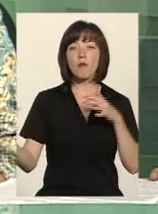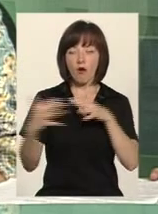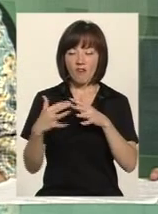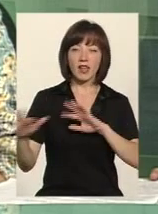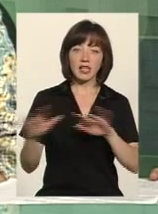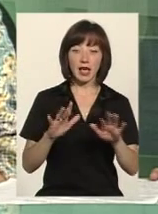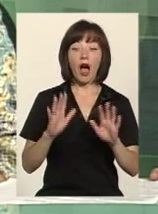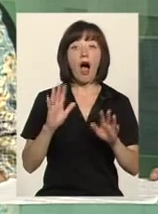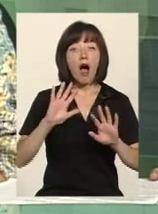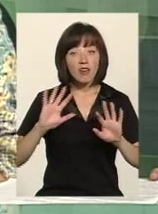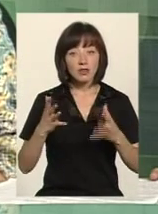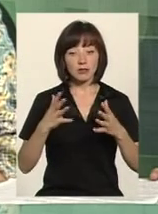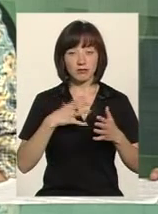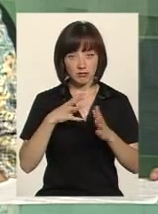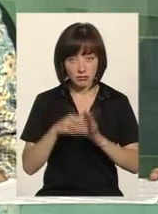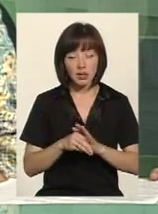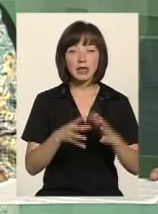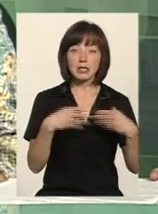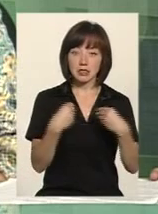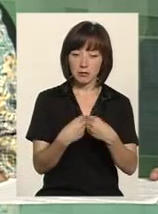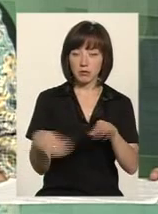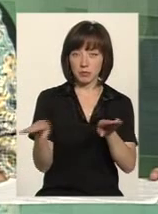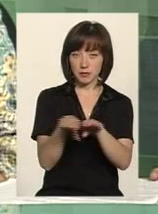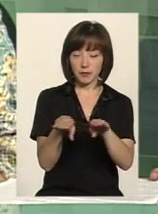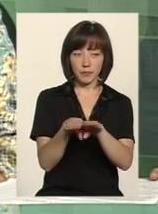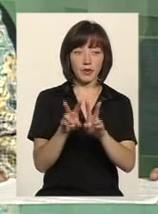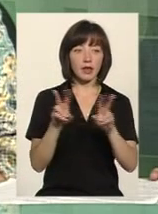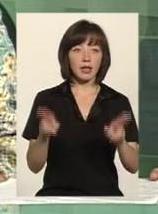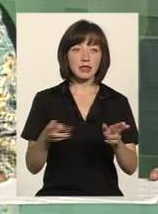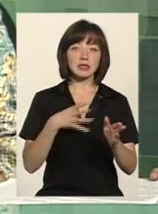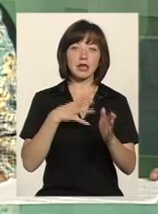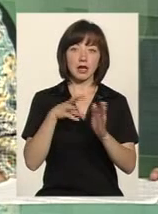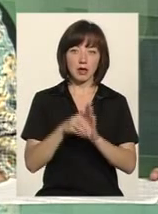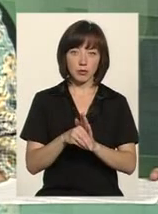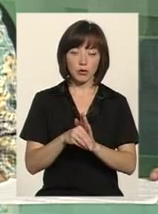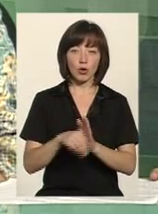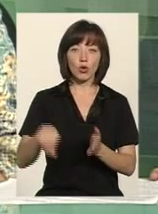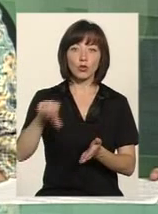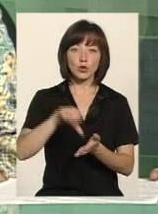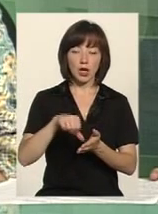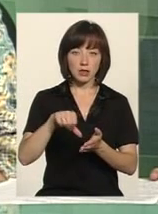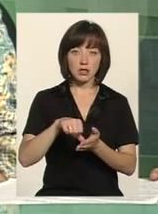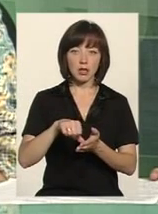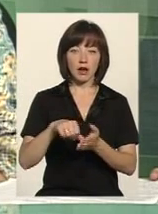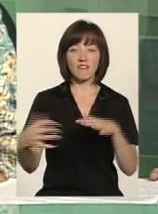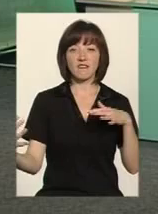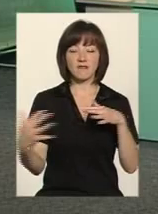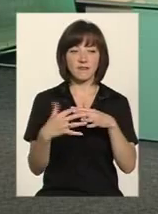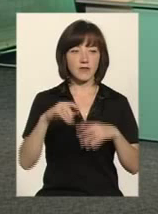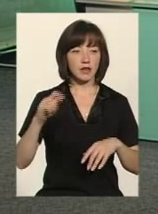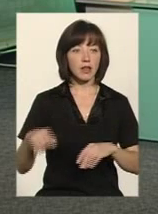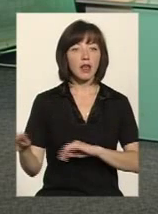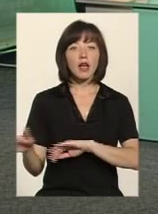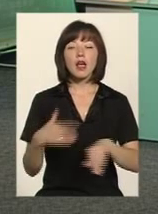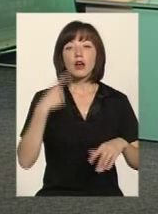'ям, якщо в разі смерті, статус особи, прирівної, як до сім'ї загиблого учасника АТО? Я зрозуміла,